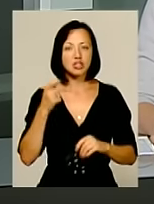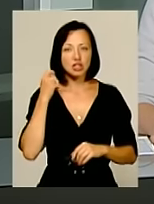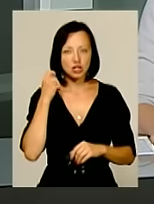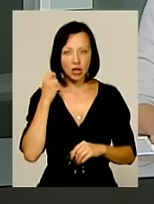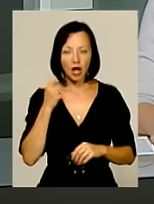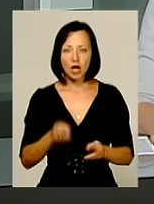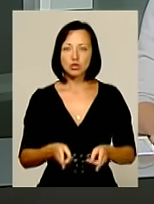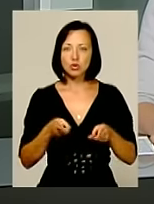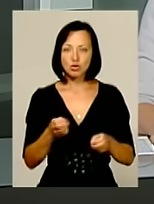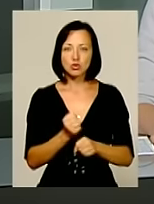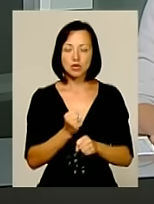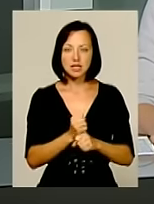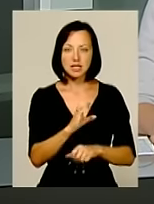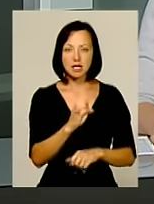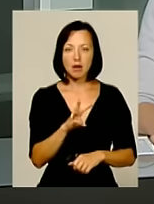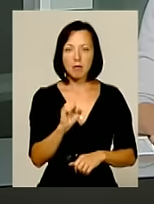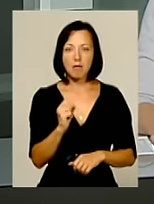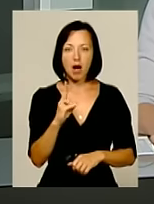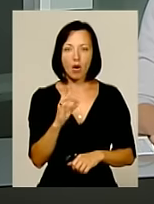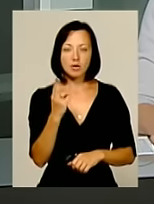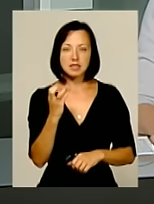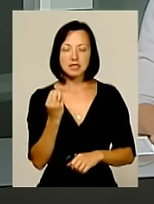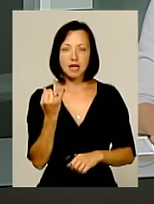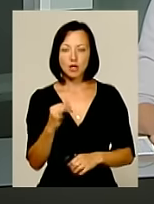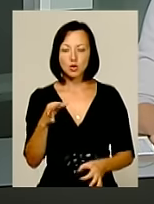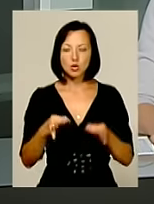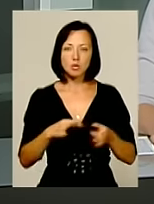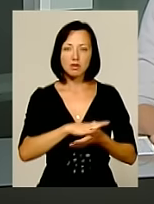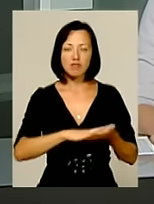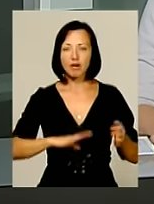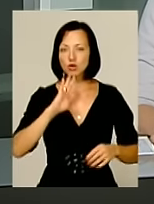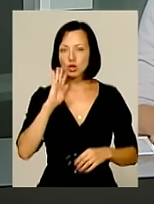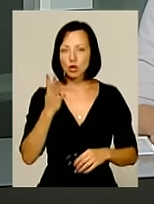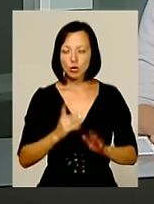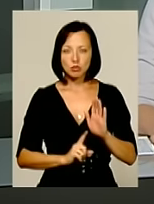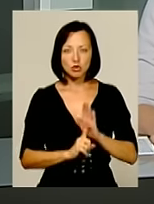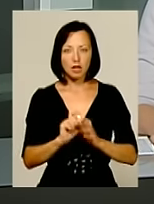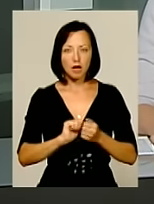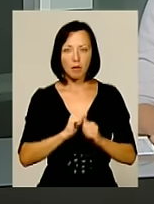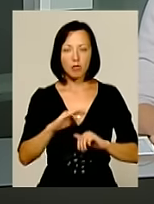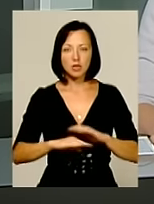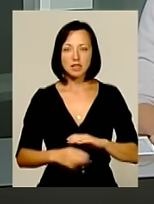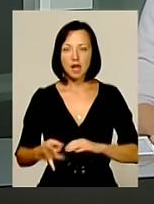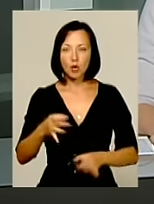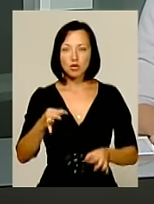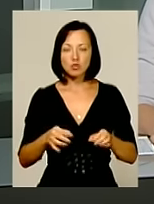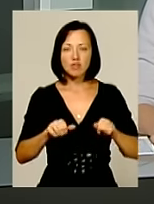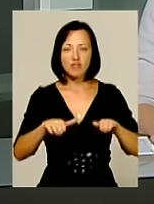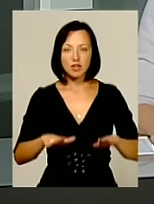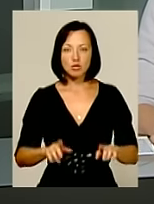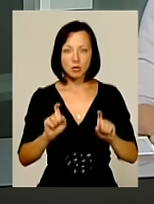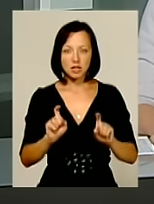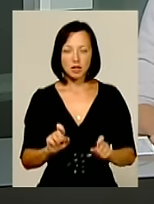Злочинської в Сергій Макоцей. Судова тяганина тривала 4 роки. Спочатку у Кам'янець-Подільський районний суд вирішив